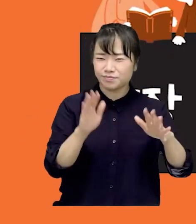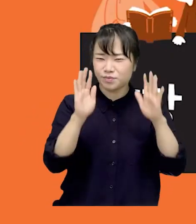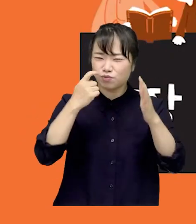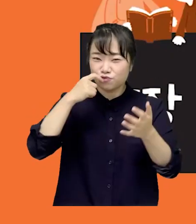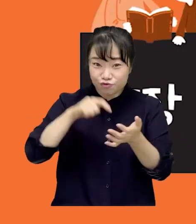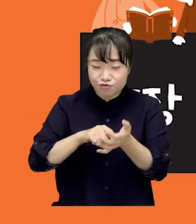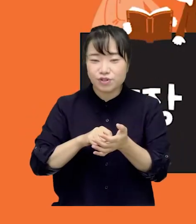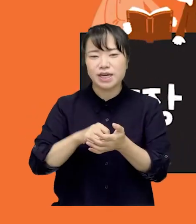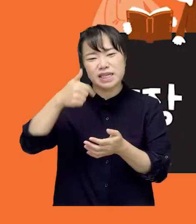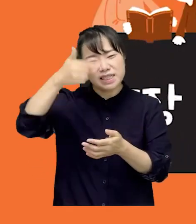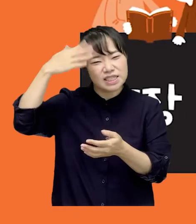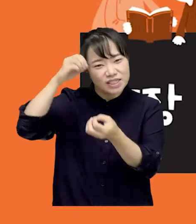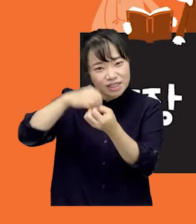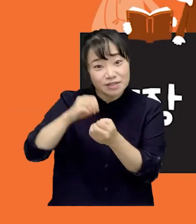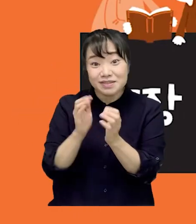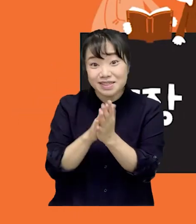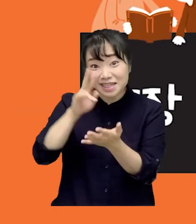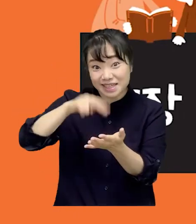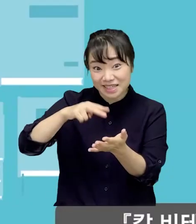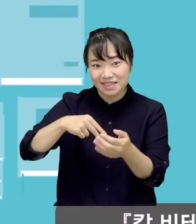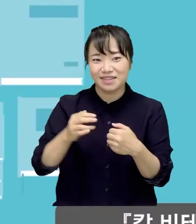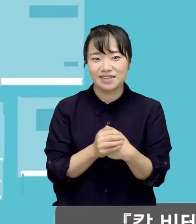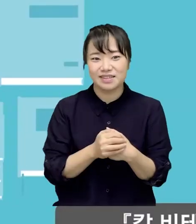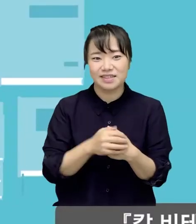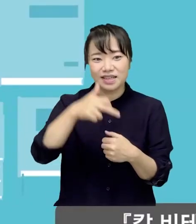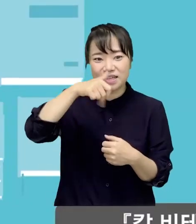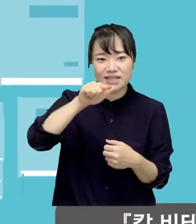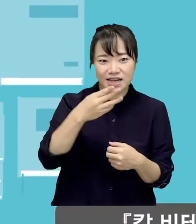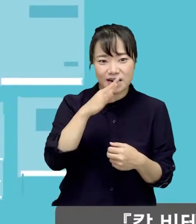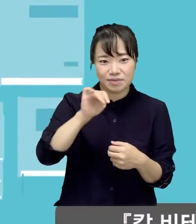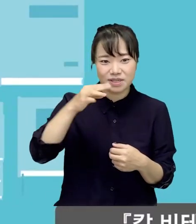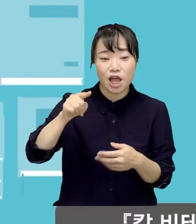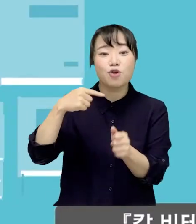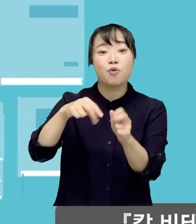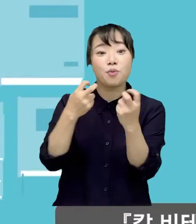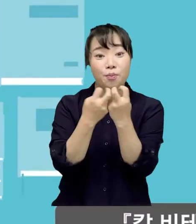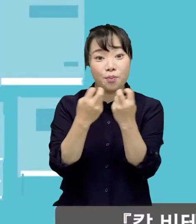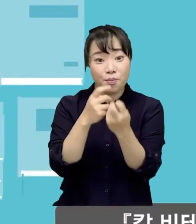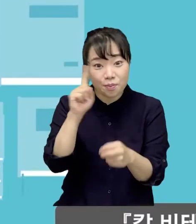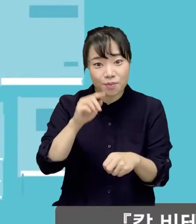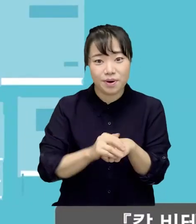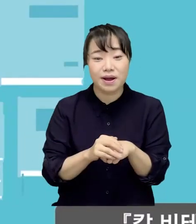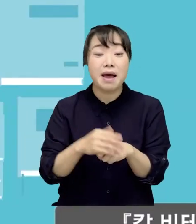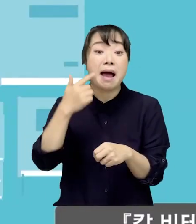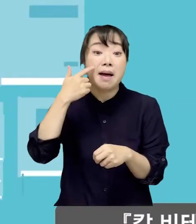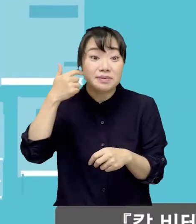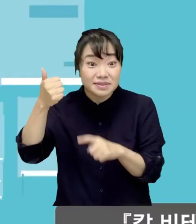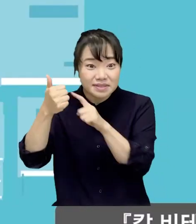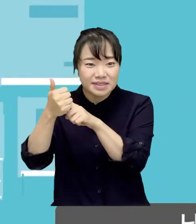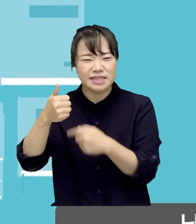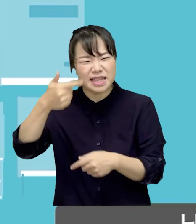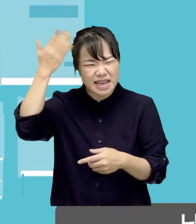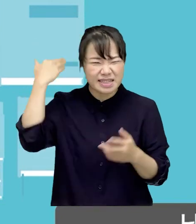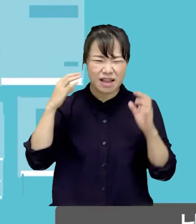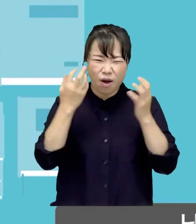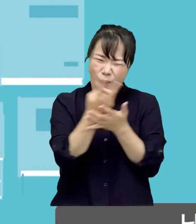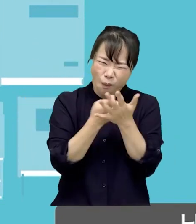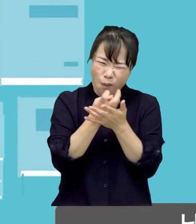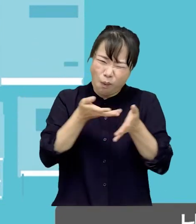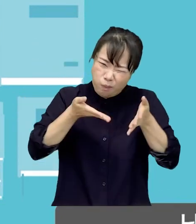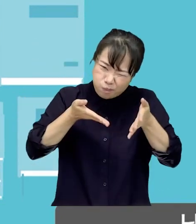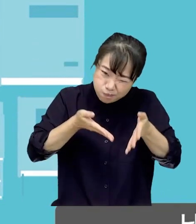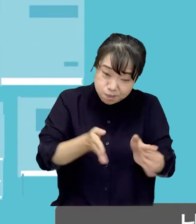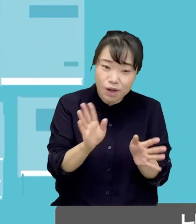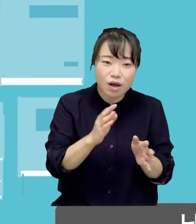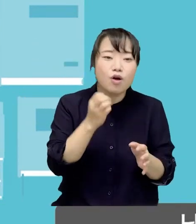공부가 쉬워지는 고전 읽기 칼비테 교육법으로 유명한 칼비테 주니어의 아버지는 난상뜻해